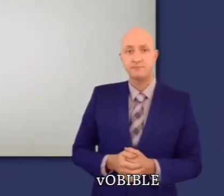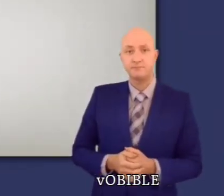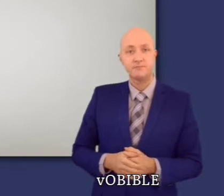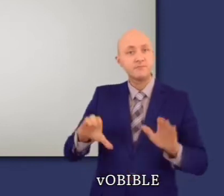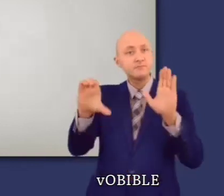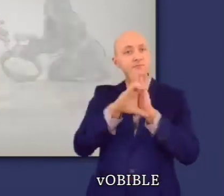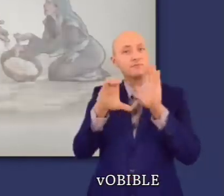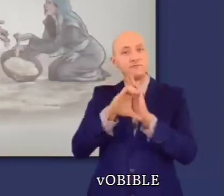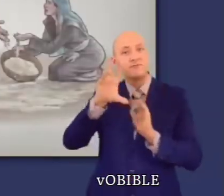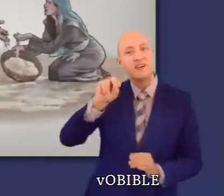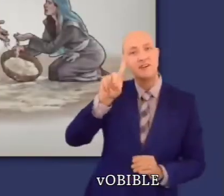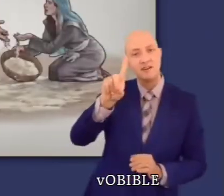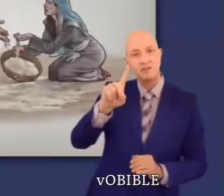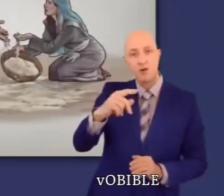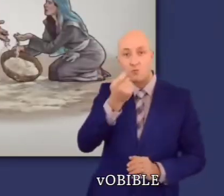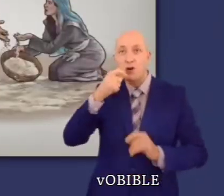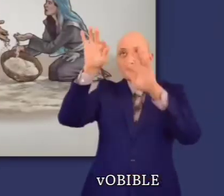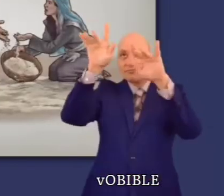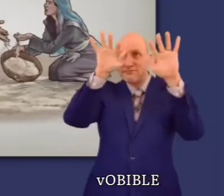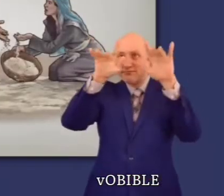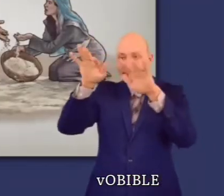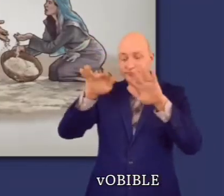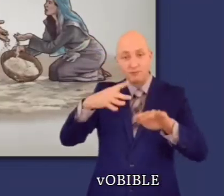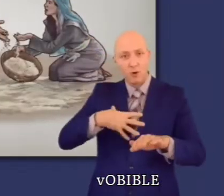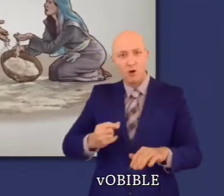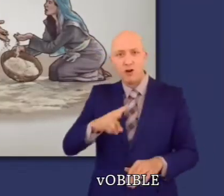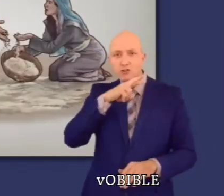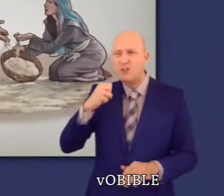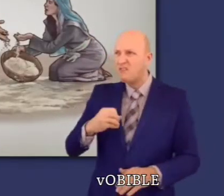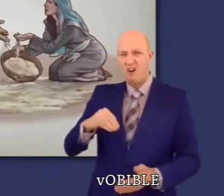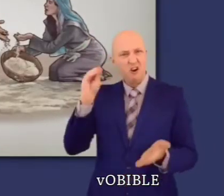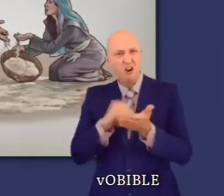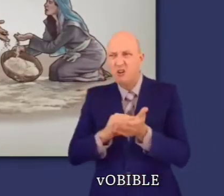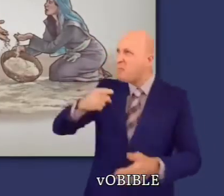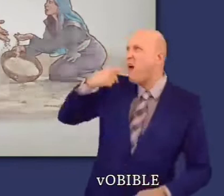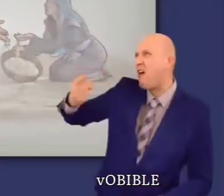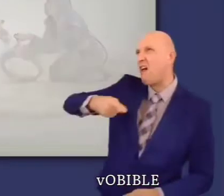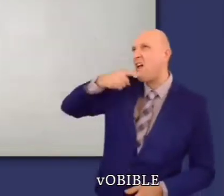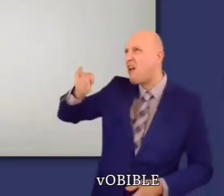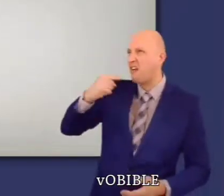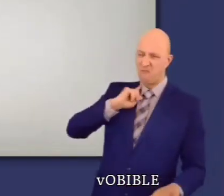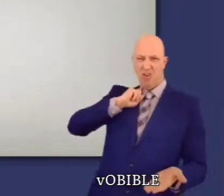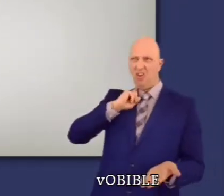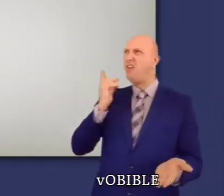Dans le chapitre 21, le peuple se plaint à nouveau de la manne et la qualifie de pain méprisable.